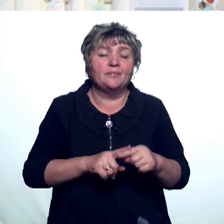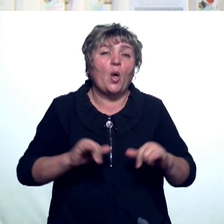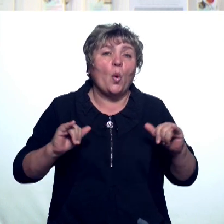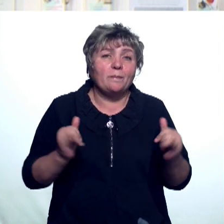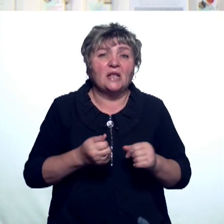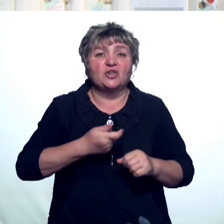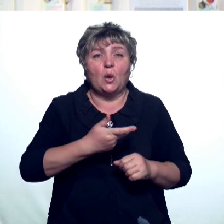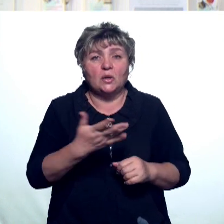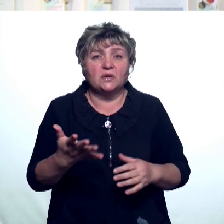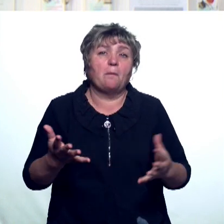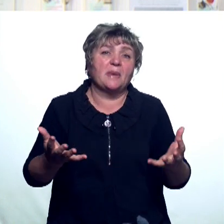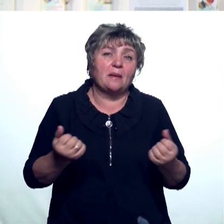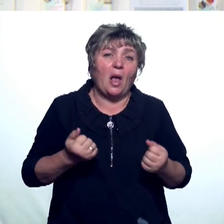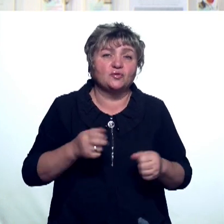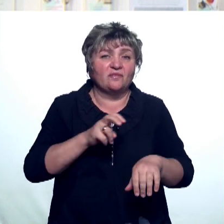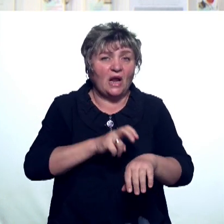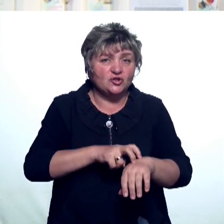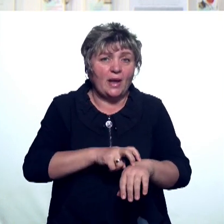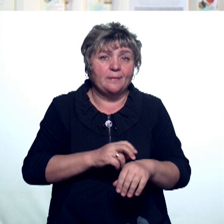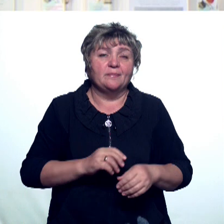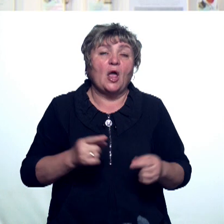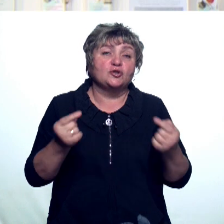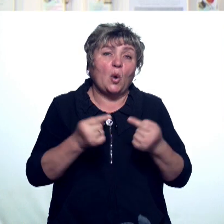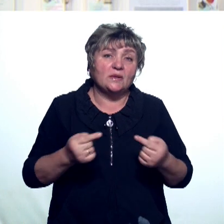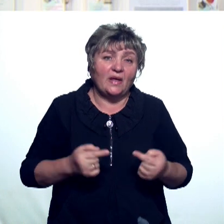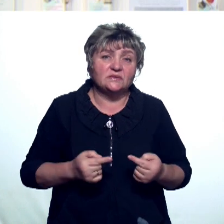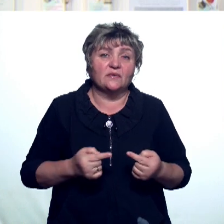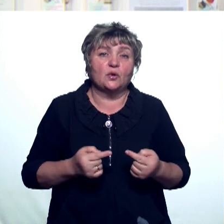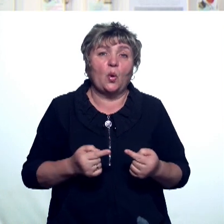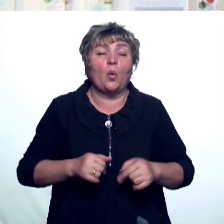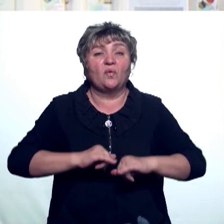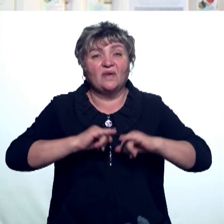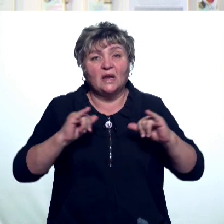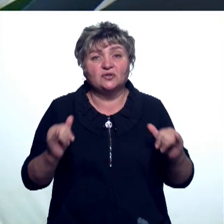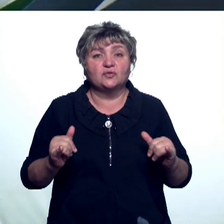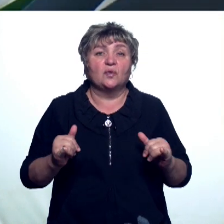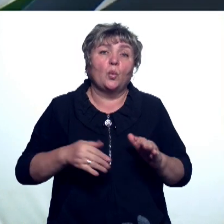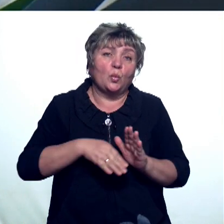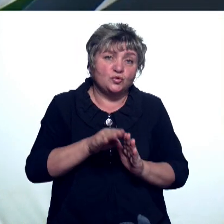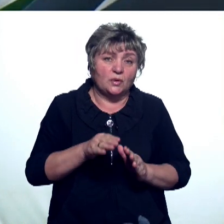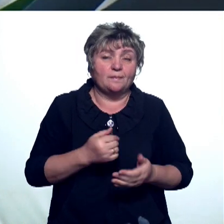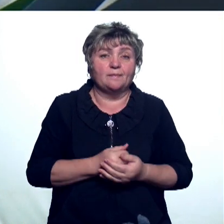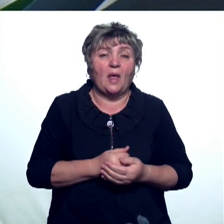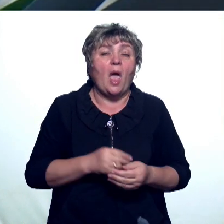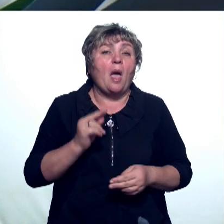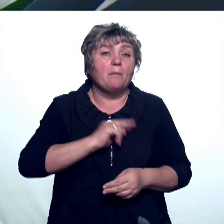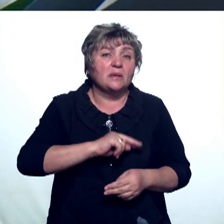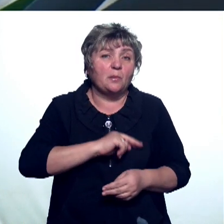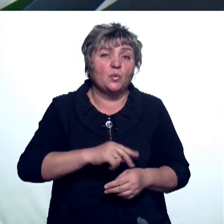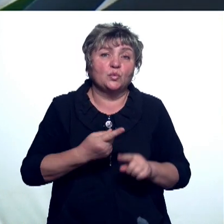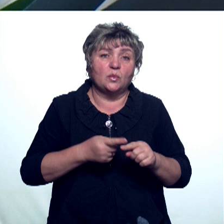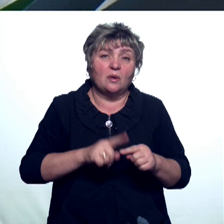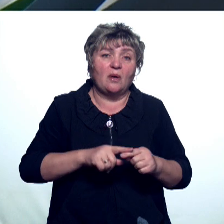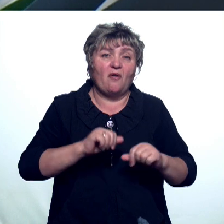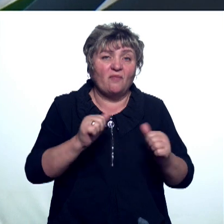уменьшилось количество принимающих врачей. И, соответственно, увеличиваются очереди. Под работу с ковид продолжают